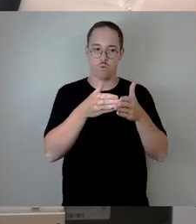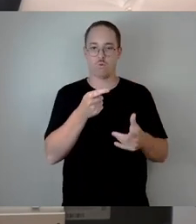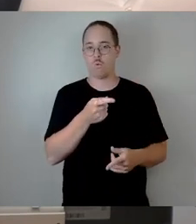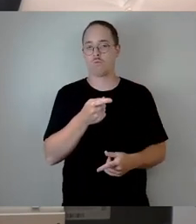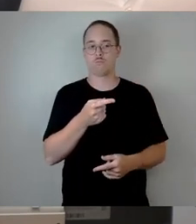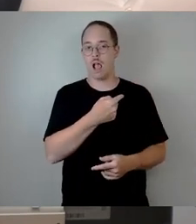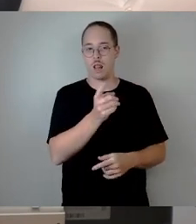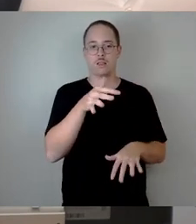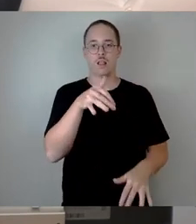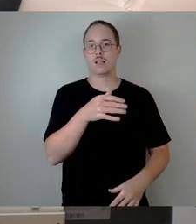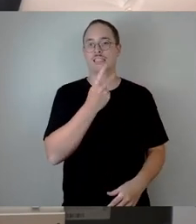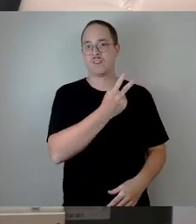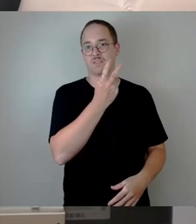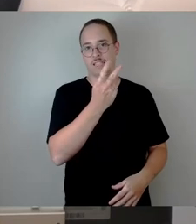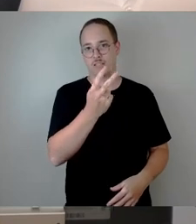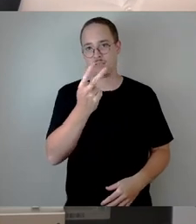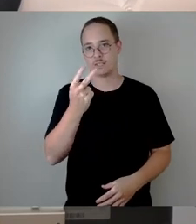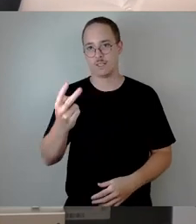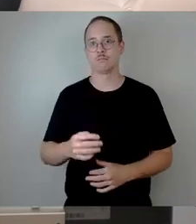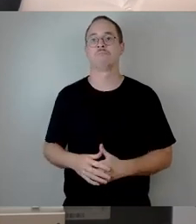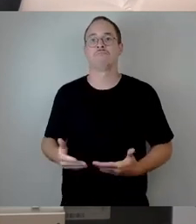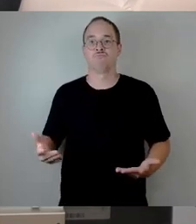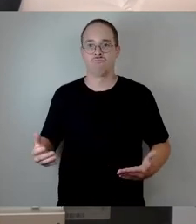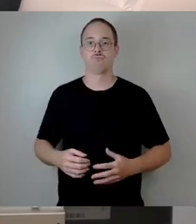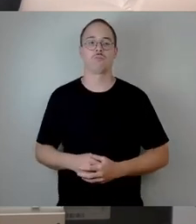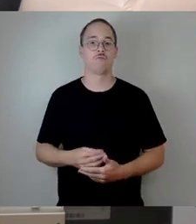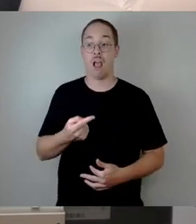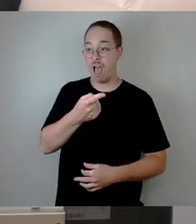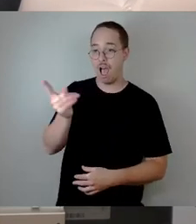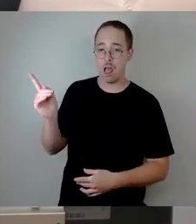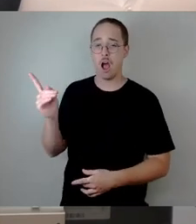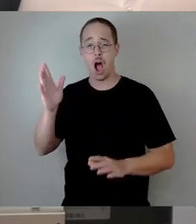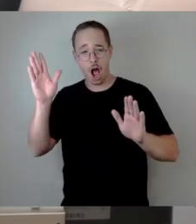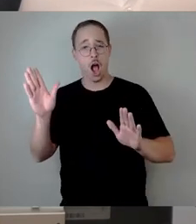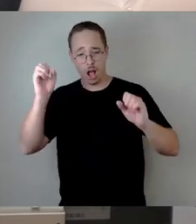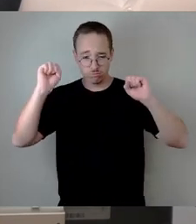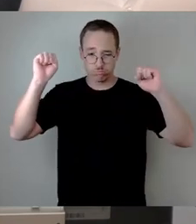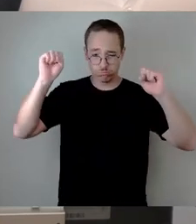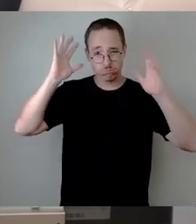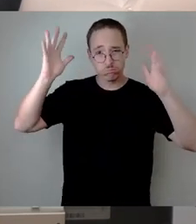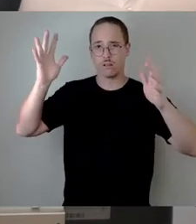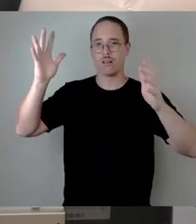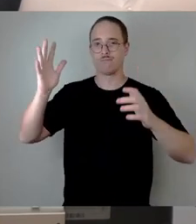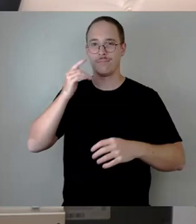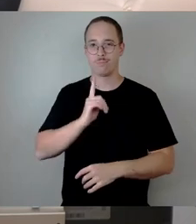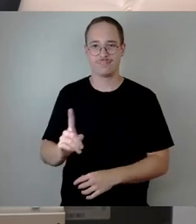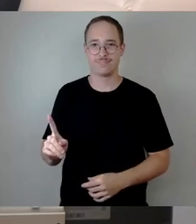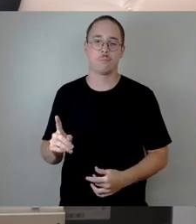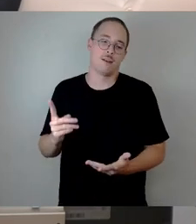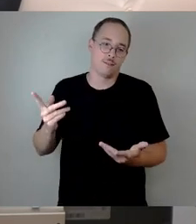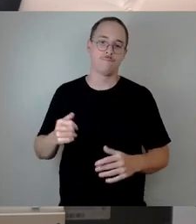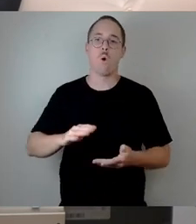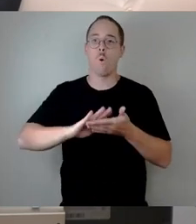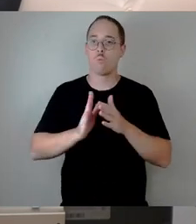mögen nicht alle begeistert sein, aber so ist das eben bei Kompromissen. Und deshalb stimmen wir dem